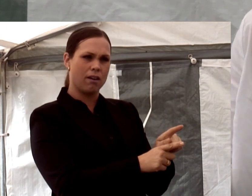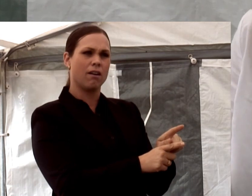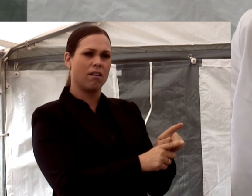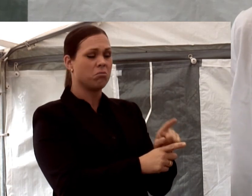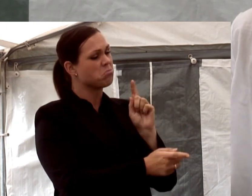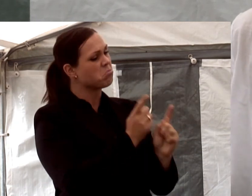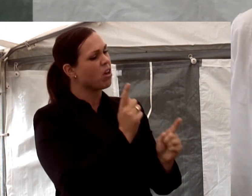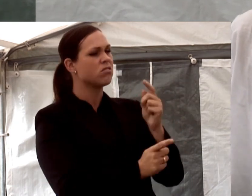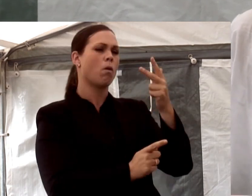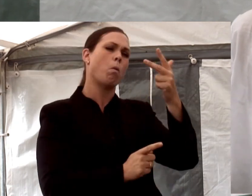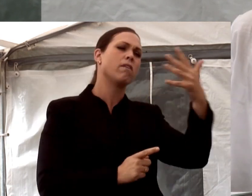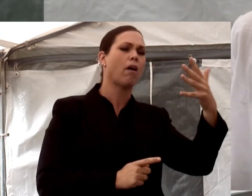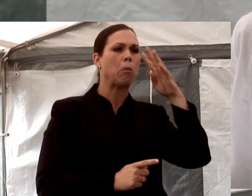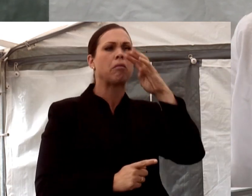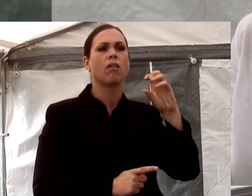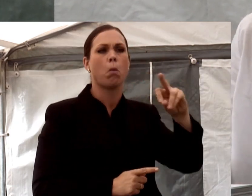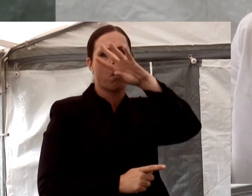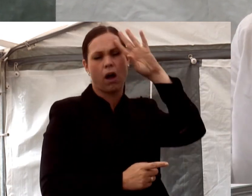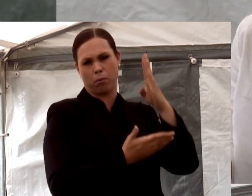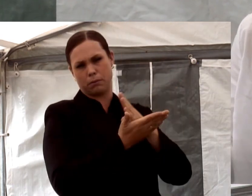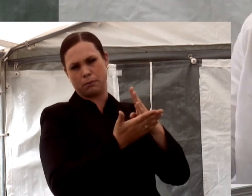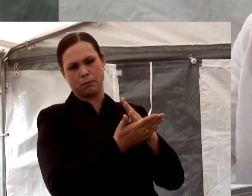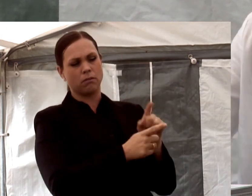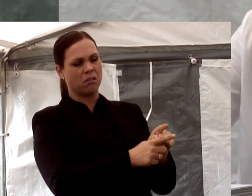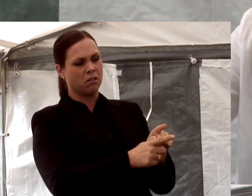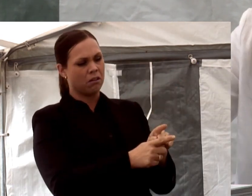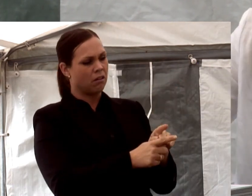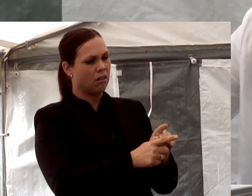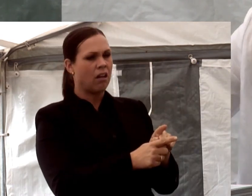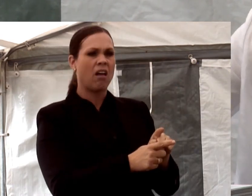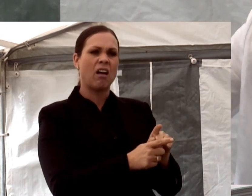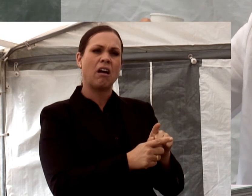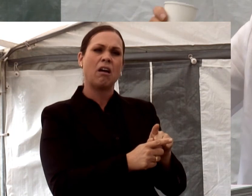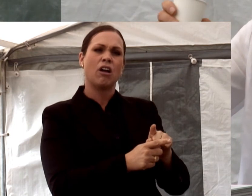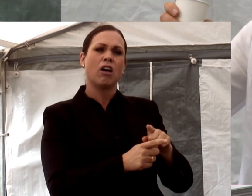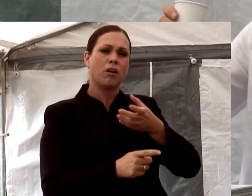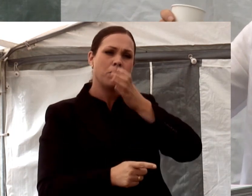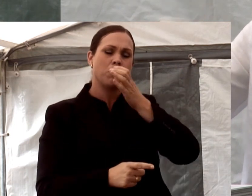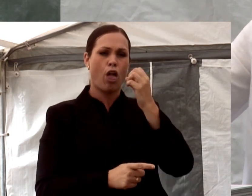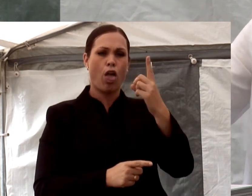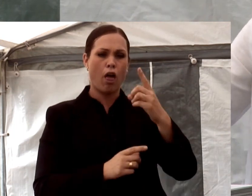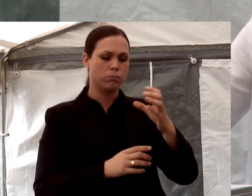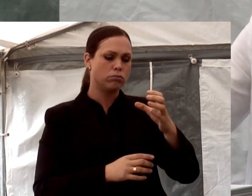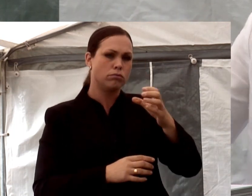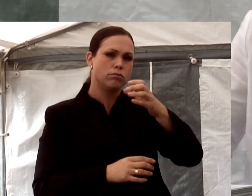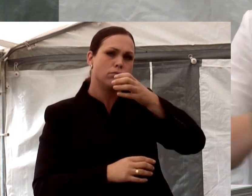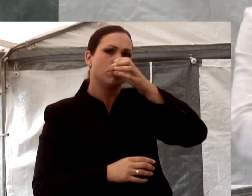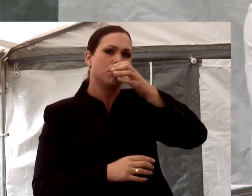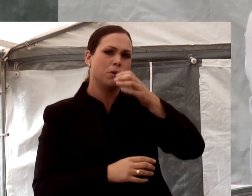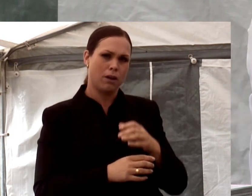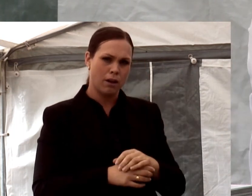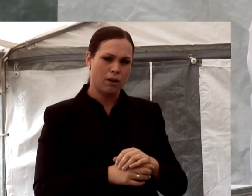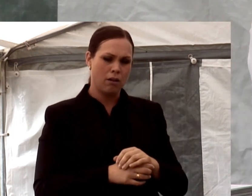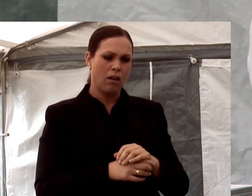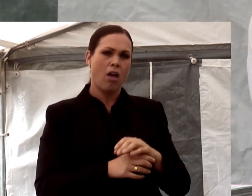Kanske 85-90 år. Han läppjade lite darrhänt på ett glas öl. Bredvid sig hade